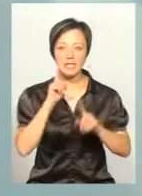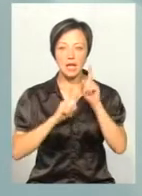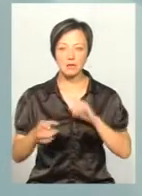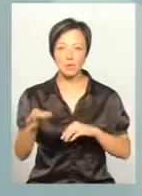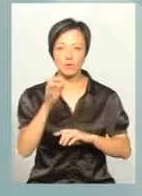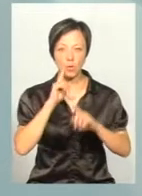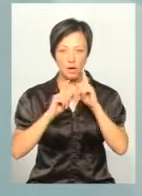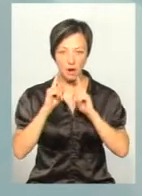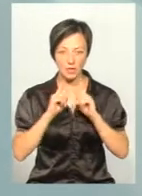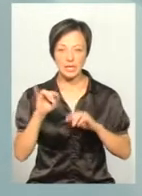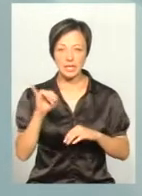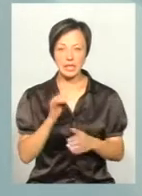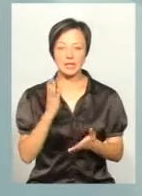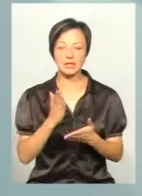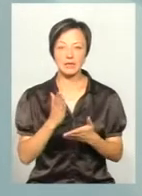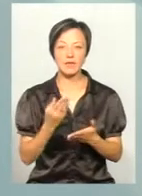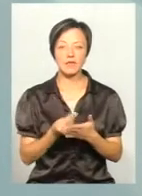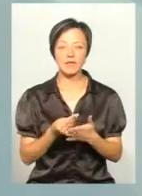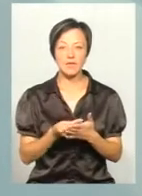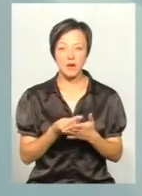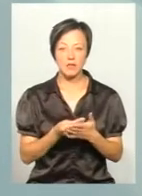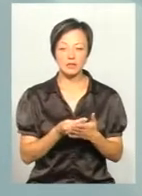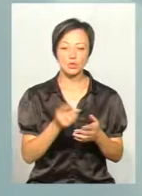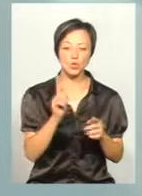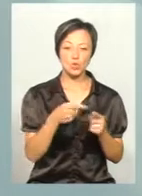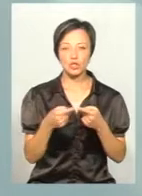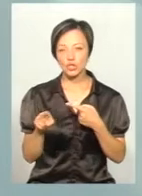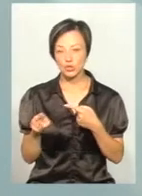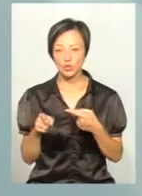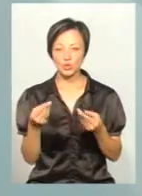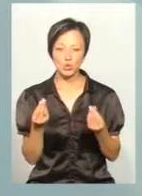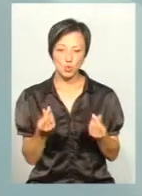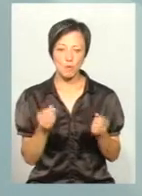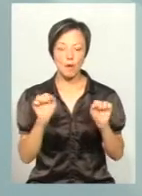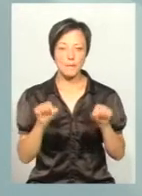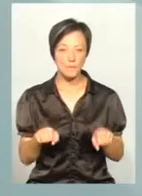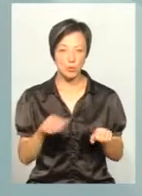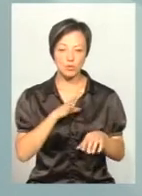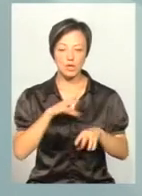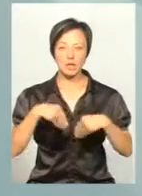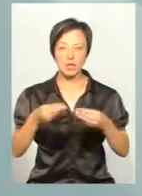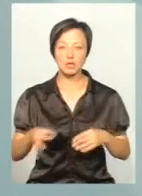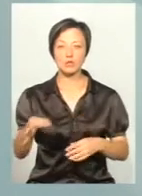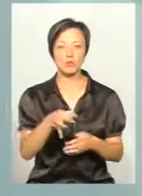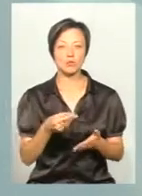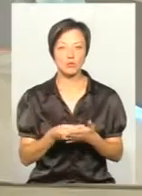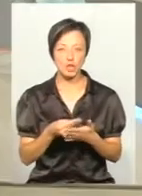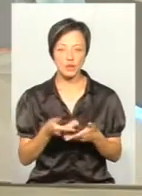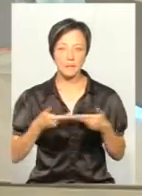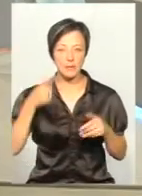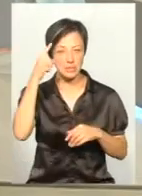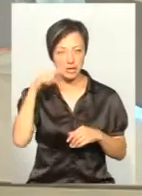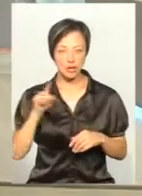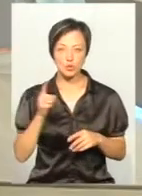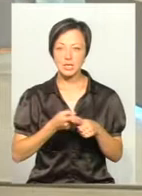обласної ради, є вартість тої чи іншої допустимої суми, яка може надана з обласного бюджету. Аж ми знаємо,